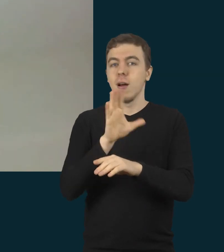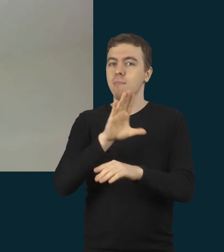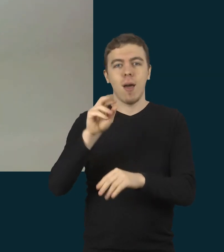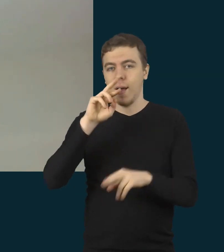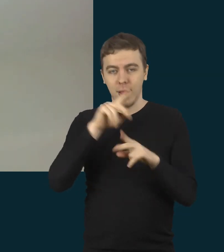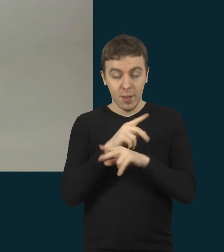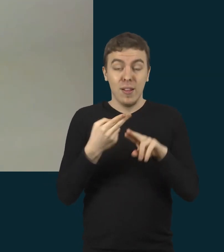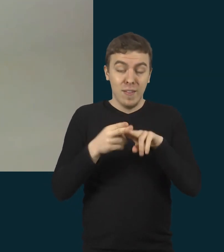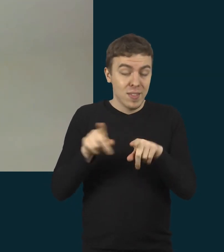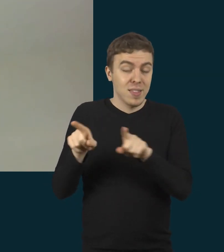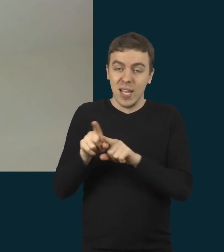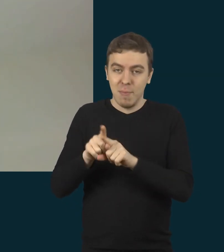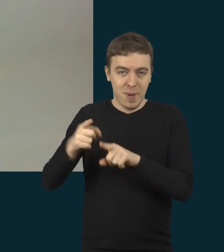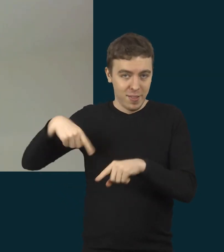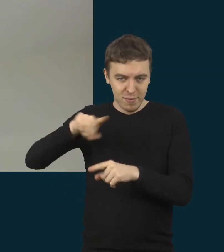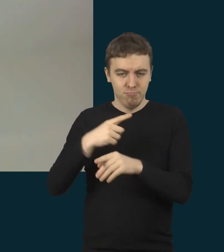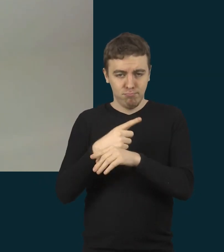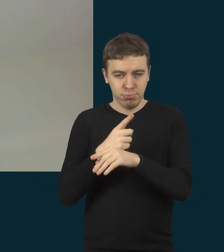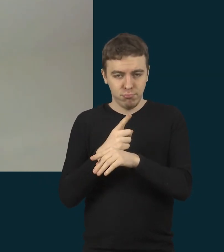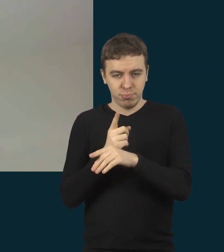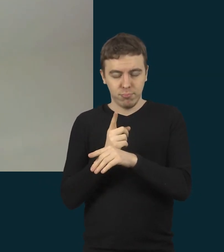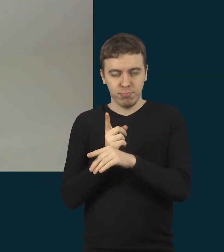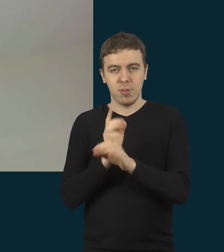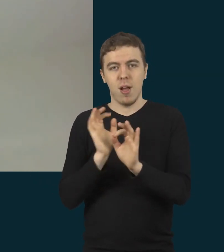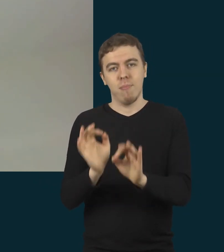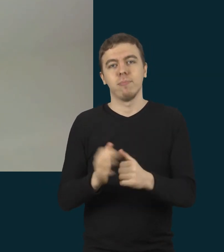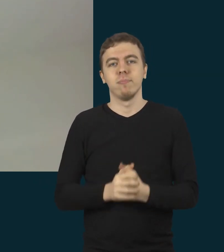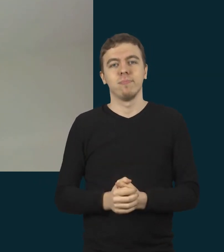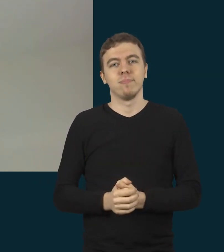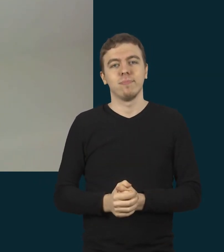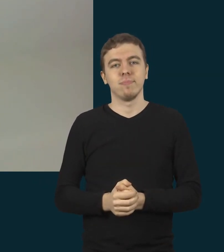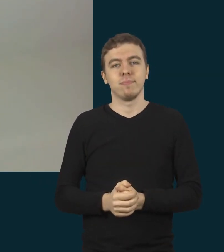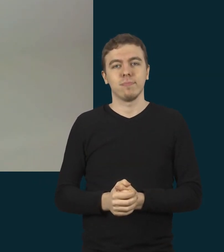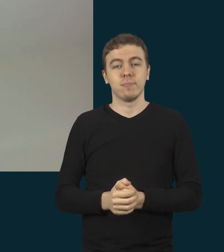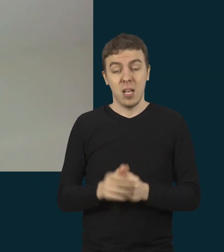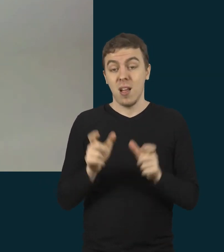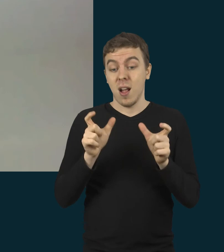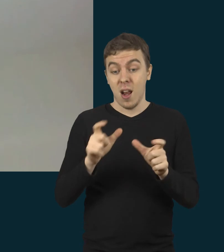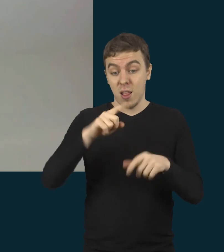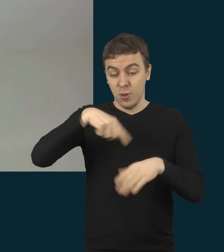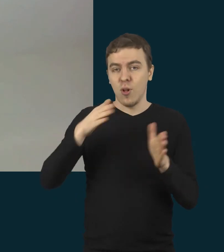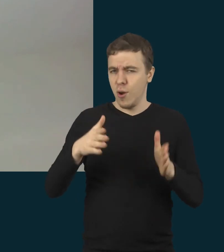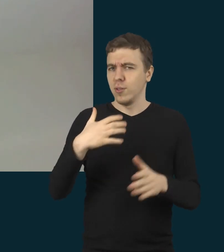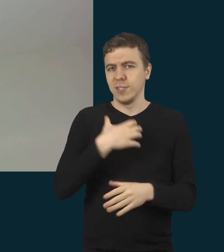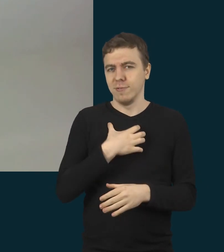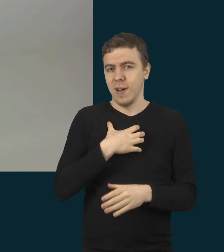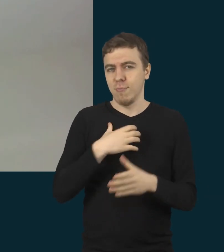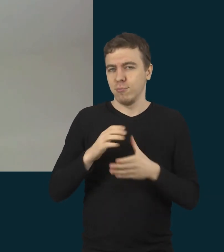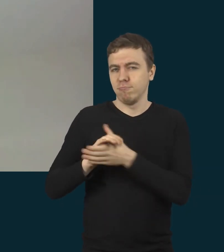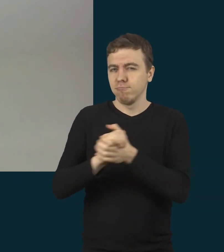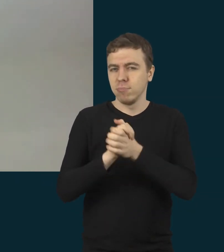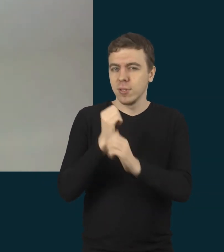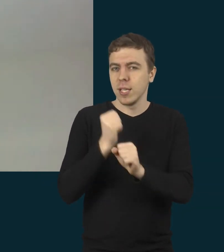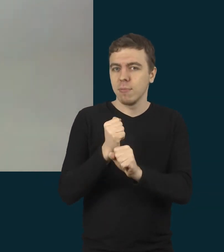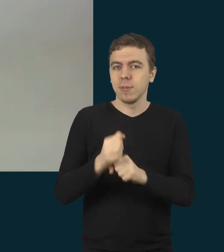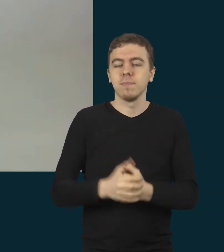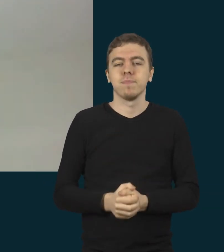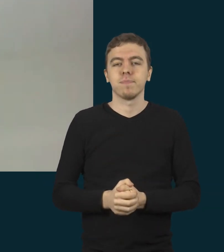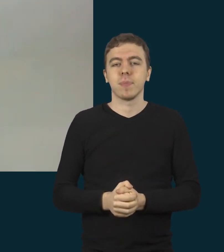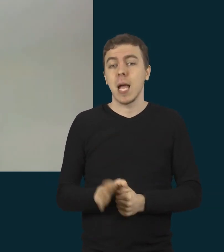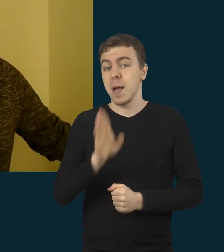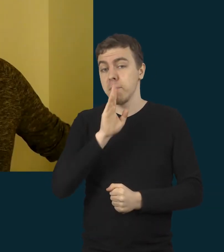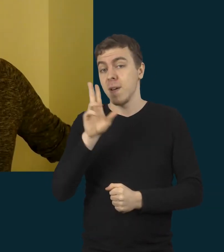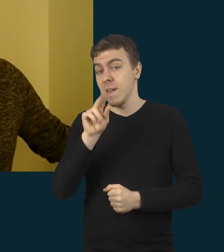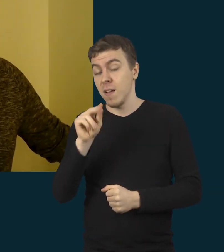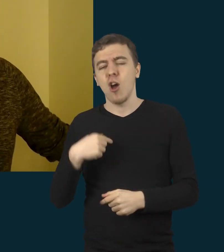irgi įvesdavo tam tikrą tvarką, kuri buvo reikalinga karantino metu. Gal aš tada papildysiu, kad